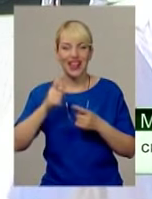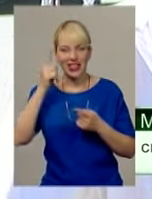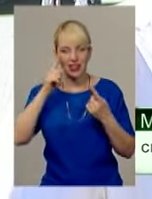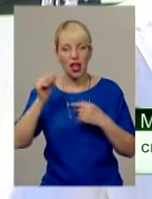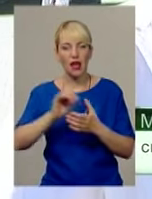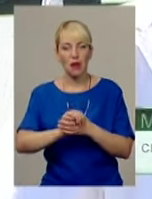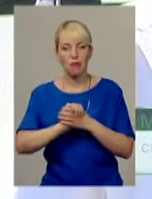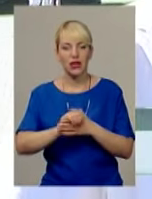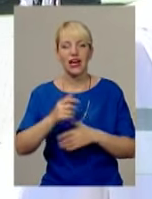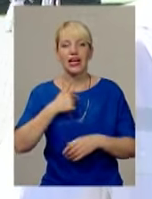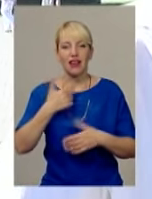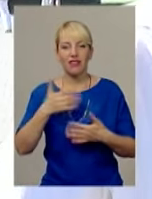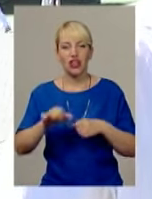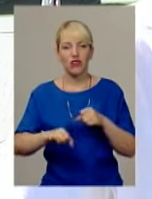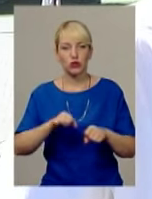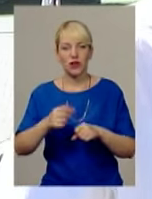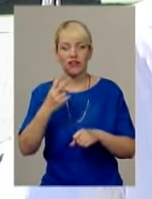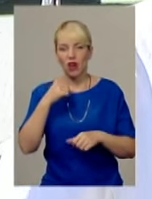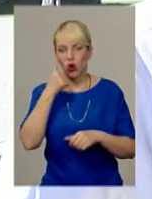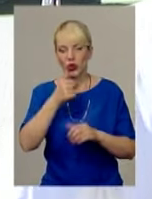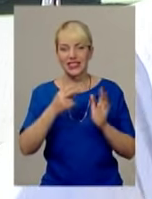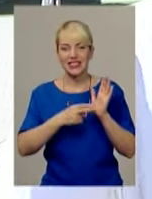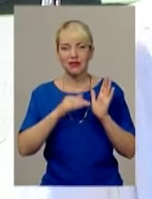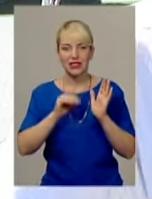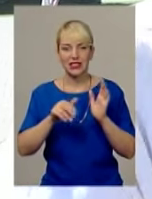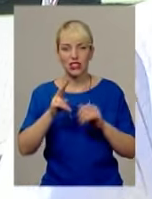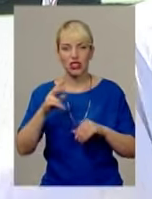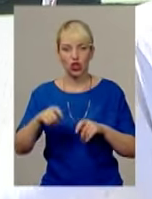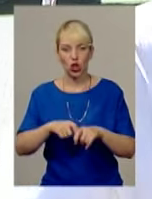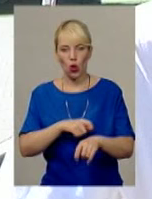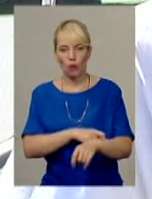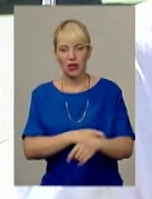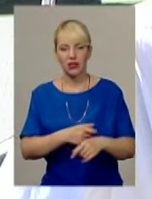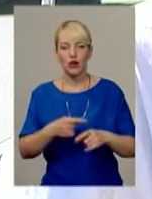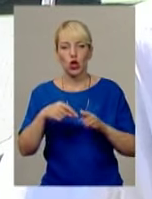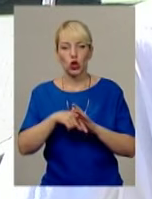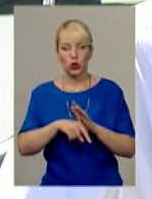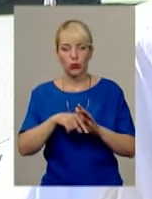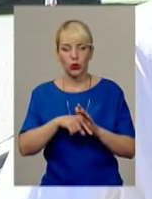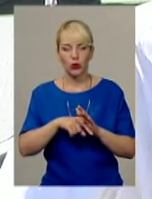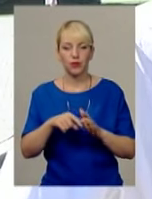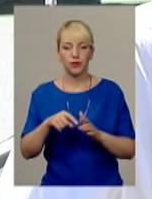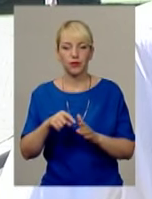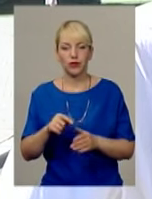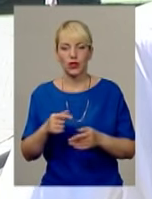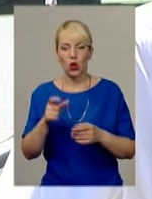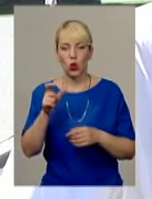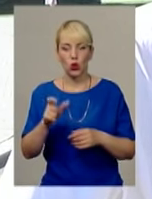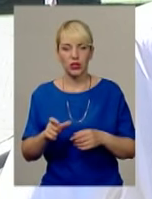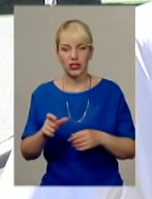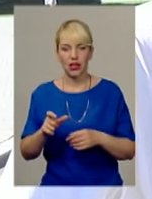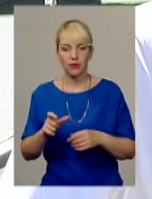роки вже наїздив за два роки 7 тисяч кілометрів приблизно. Тобто, в принципі, людина,